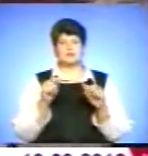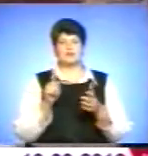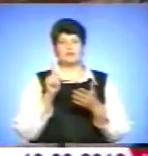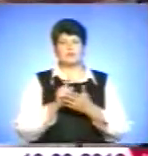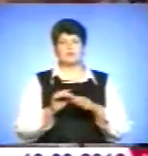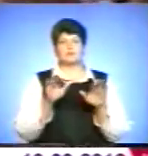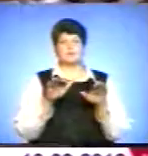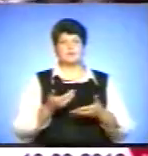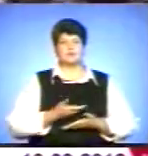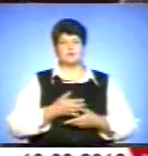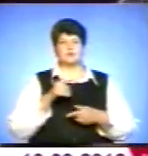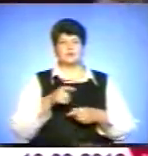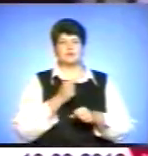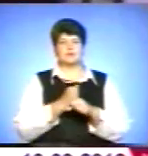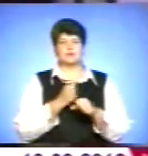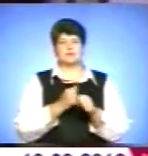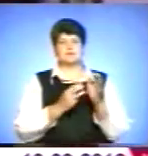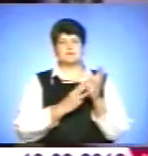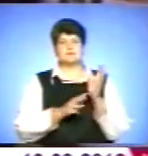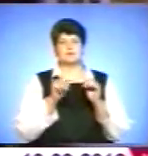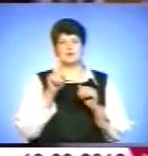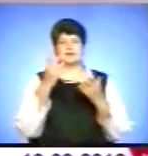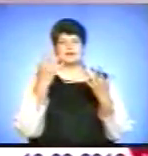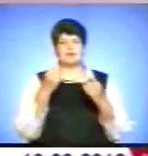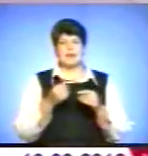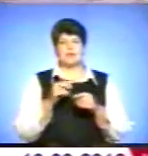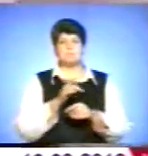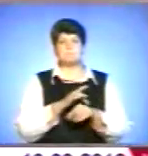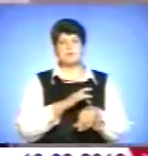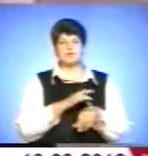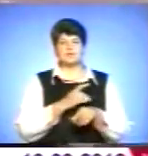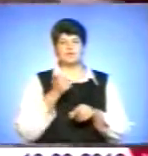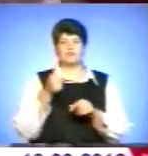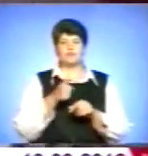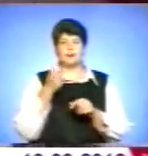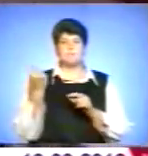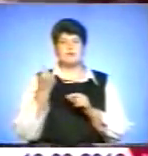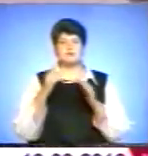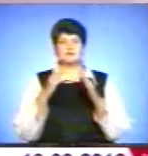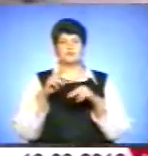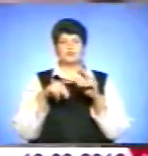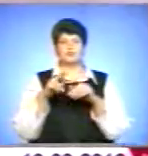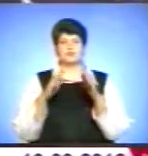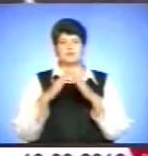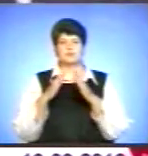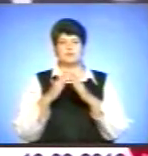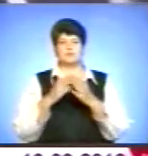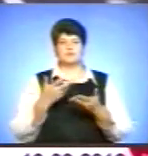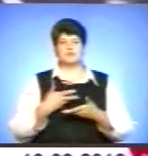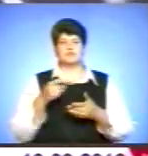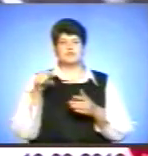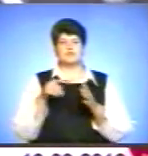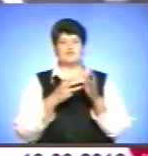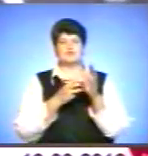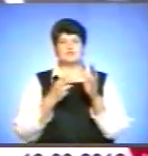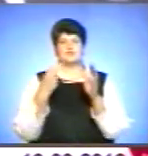визначеному місці і відробити 81 день панщини на рік. Перші збудовані домівки обживали до 1820